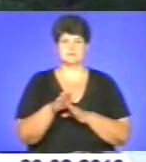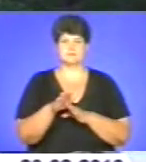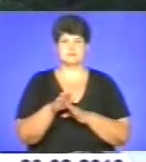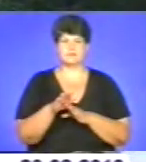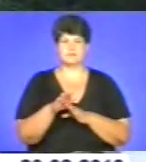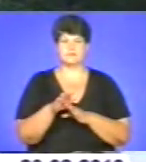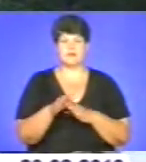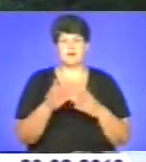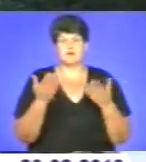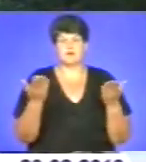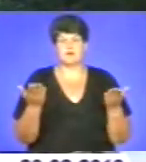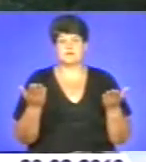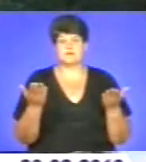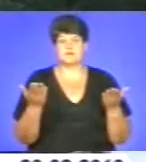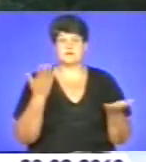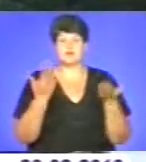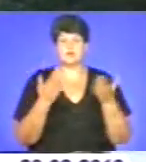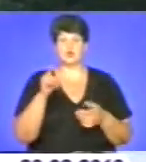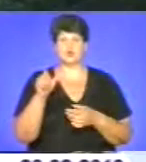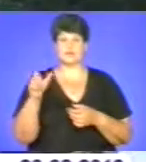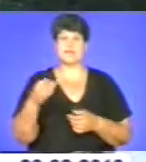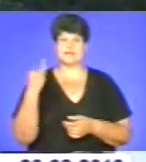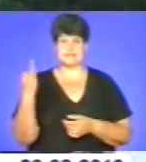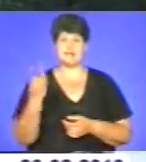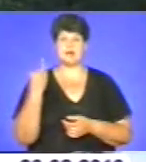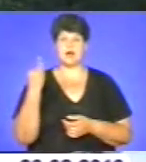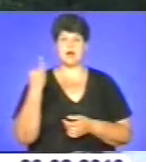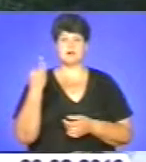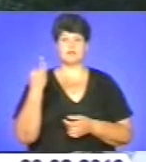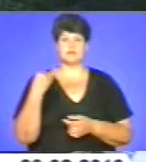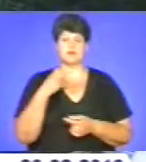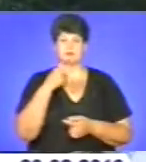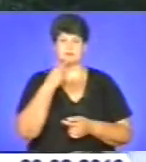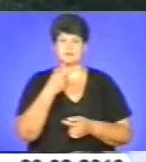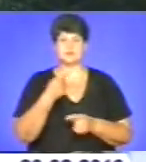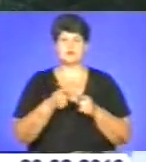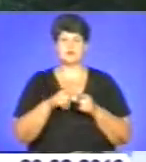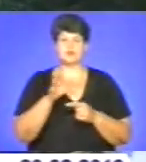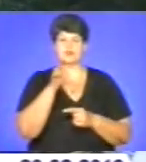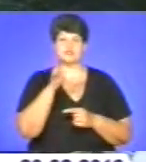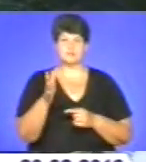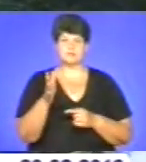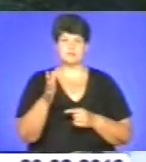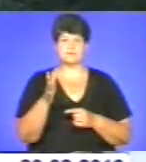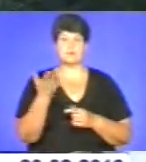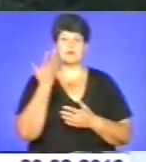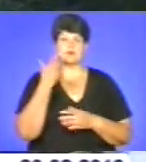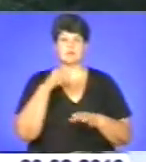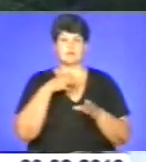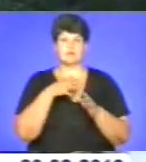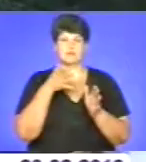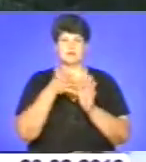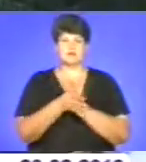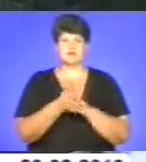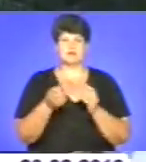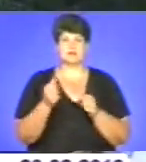А так, якщо людині цікаво, вона не помічає того часу, який витратить на виготовлення